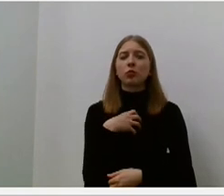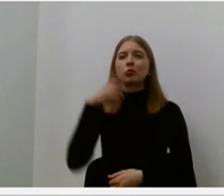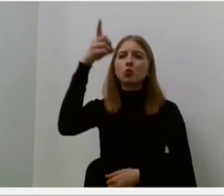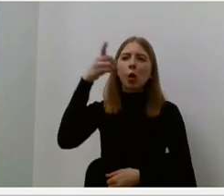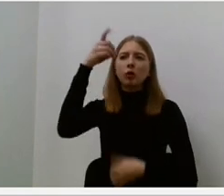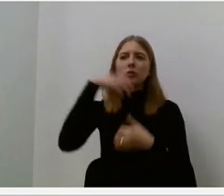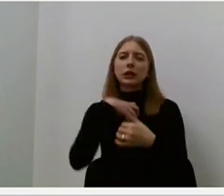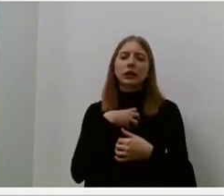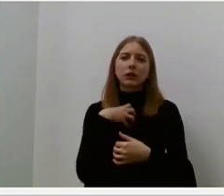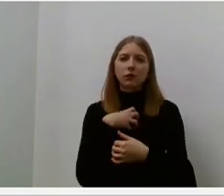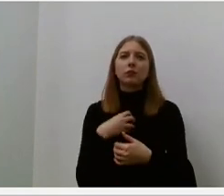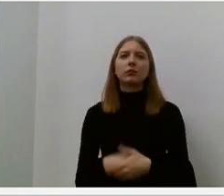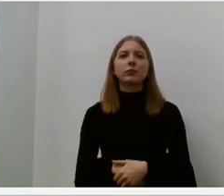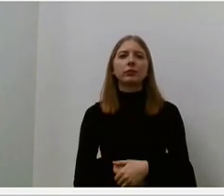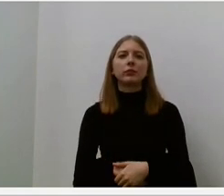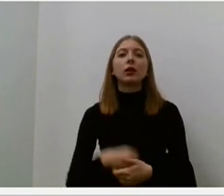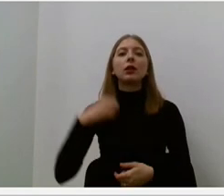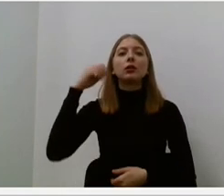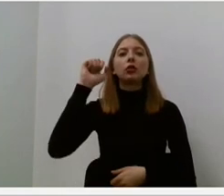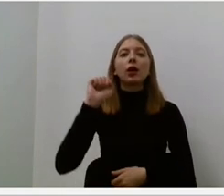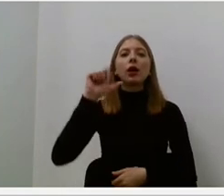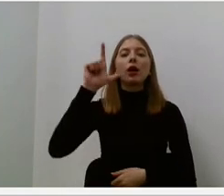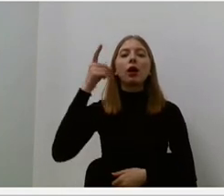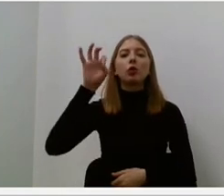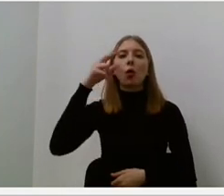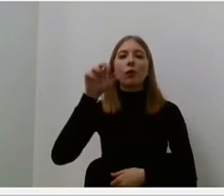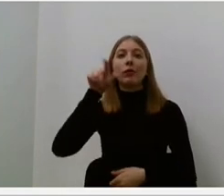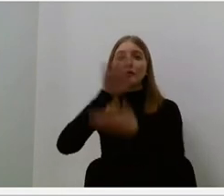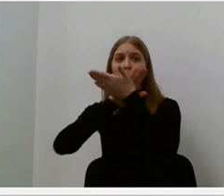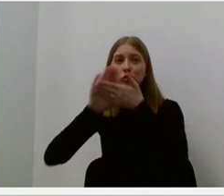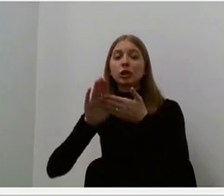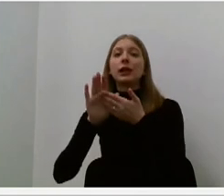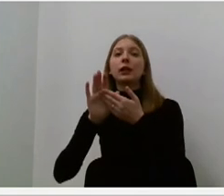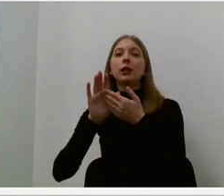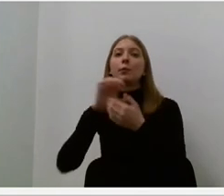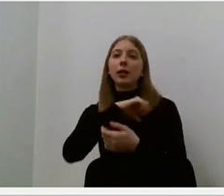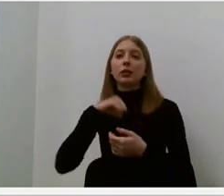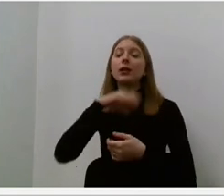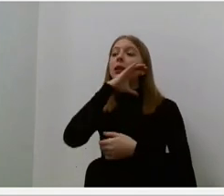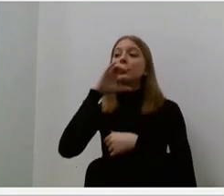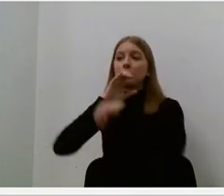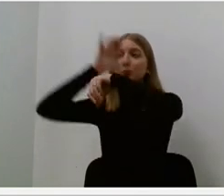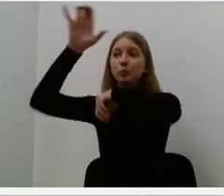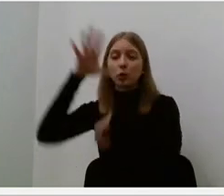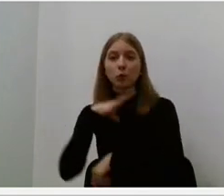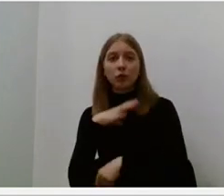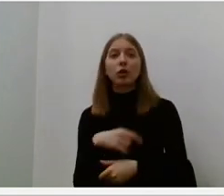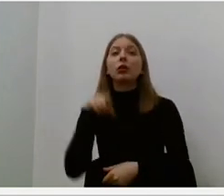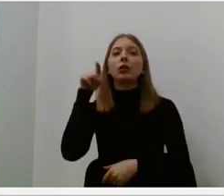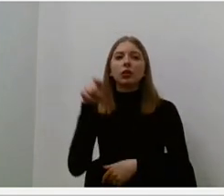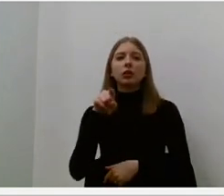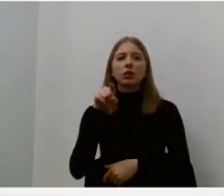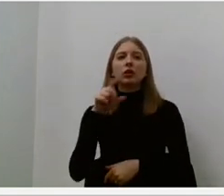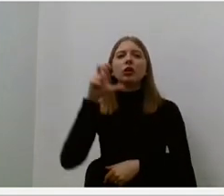Aldonos Jurkienienės tremtinės pasakojimas, kai jie nuvykusi į Čeriam Hova ir